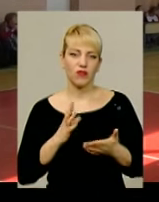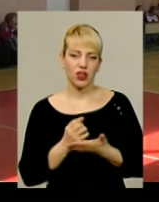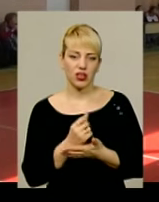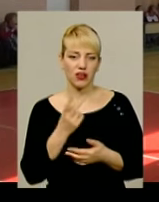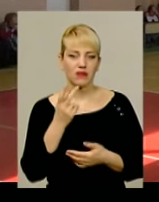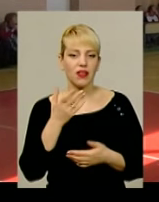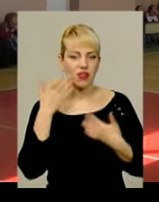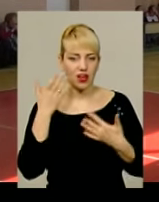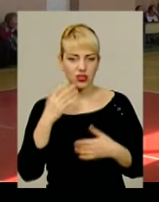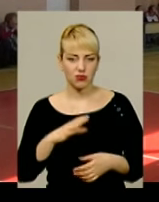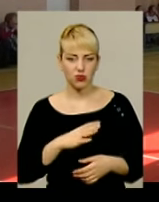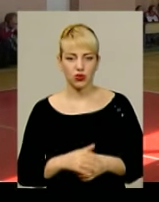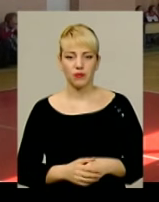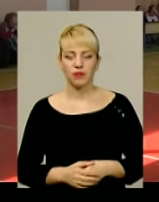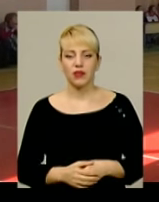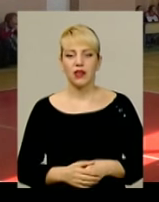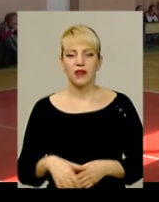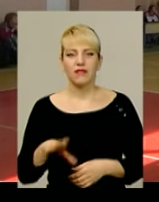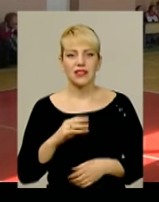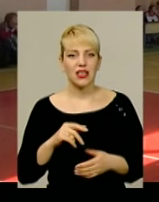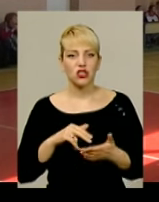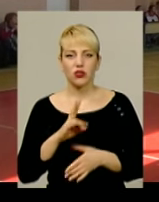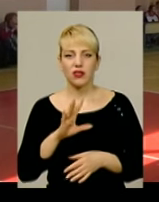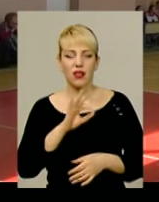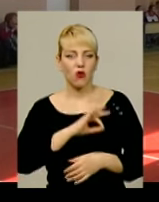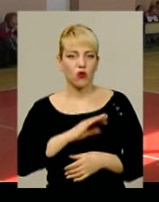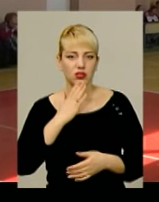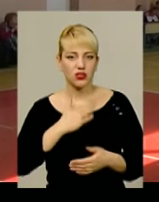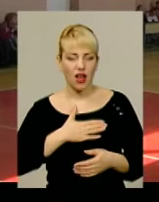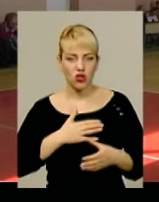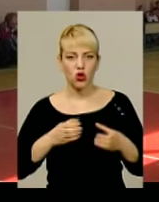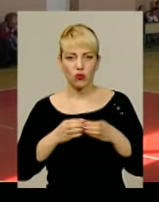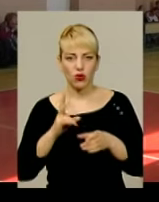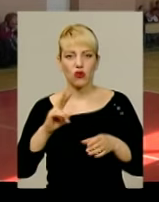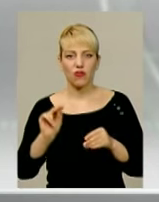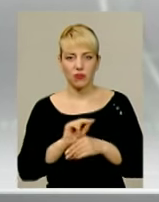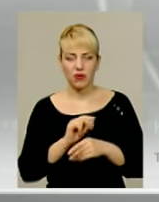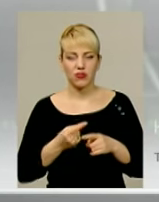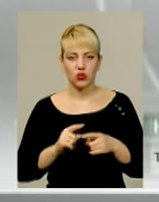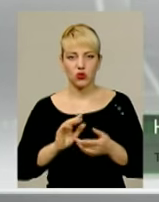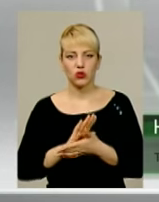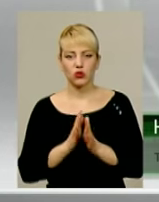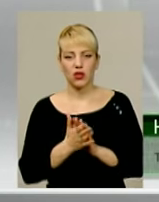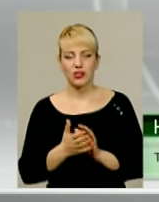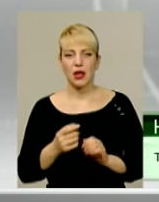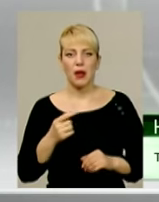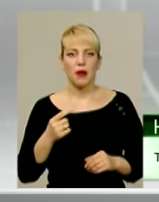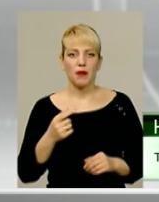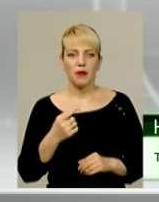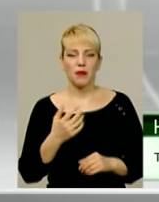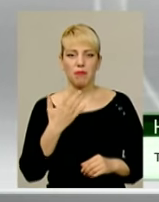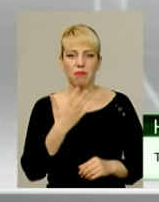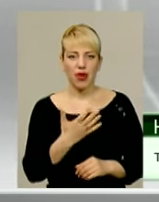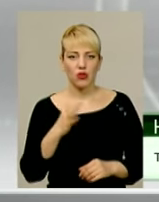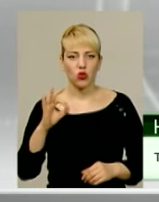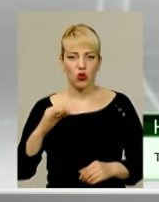У грі за перше місце спочатку все йшло не на користь нашої команди. Потім ситуацію вдалося виправити. Перші п'ять м'ячів ми програвали 5-0.